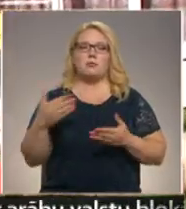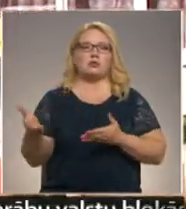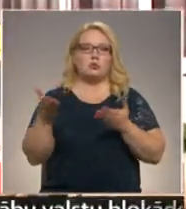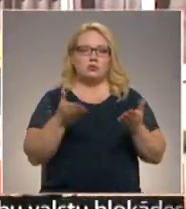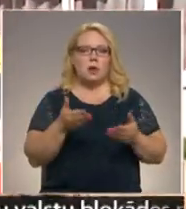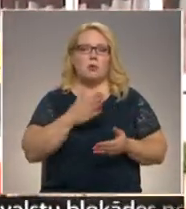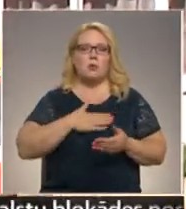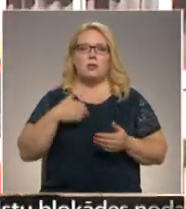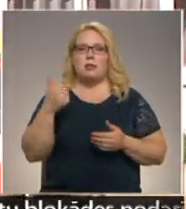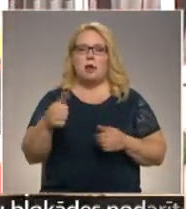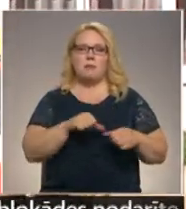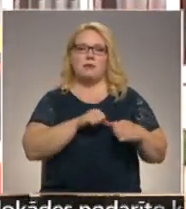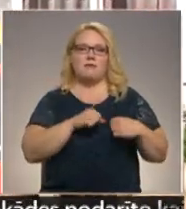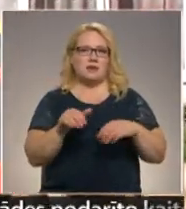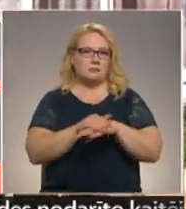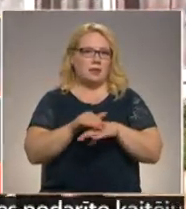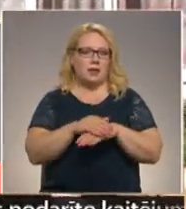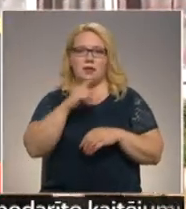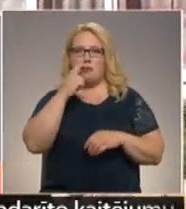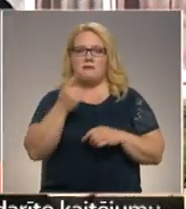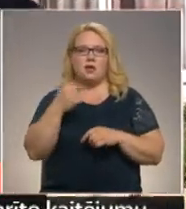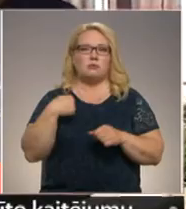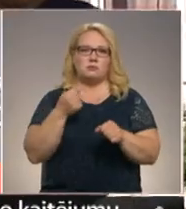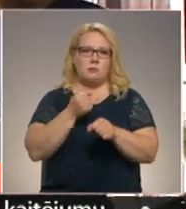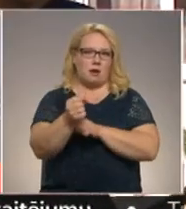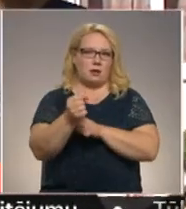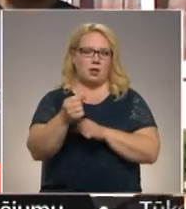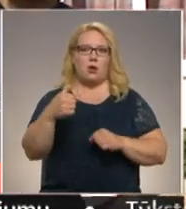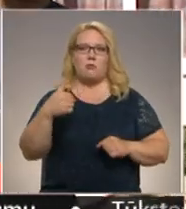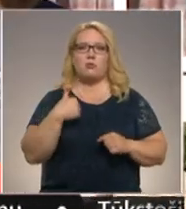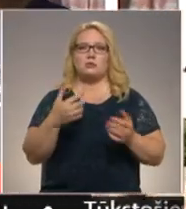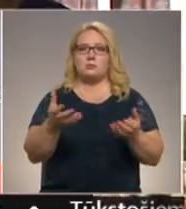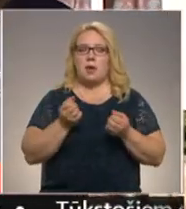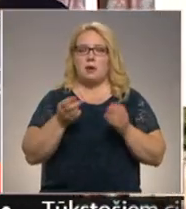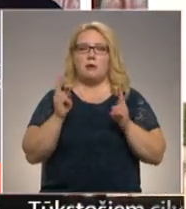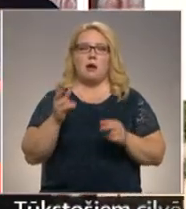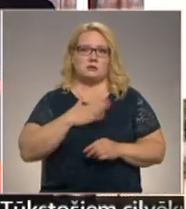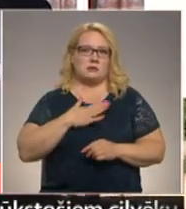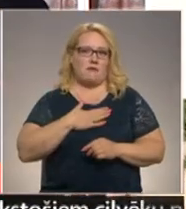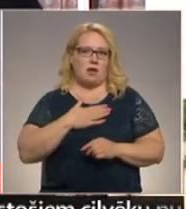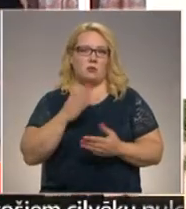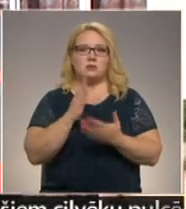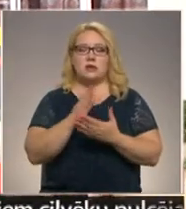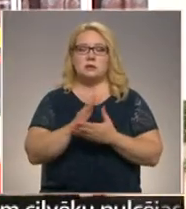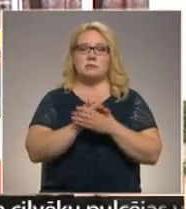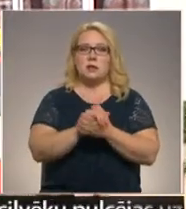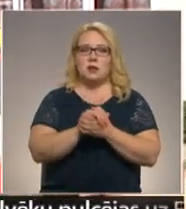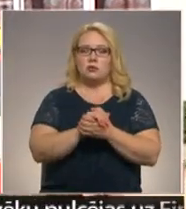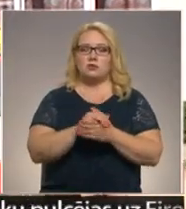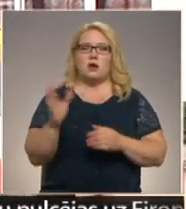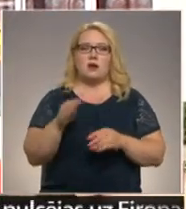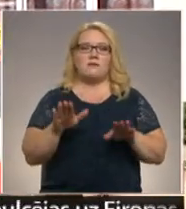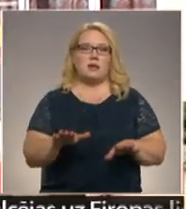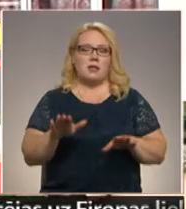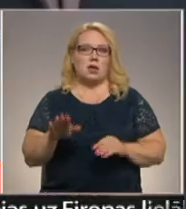ļoti labi, viesmīlīgi. Neviens mums pāri nedara. Mūs pieņem kā savējos. Esam sadraudzējušies ar